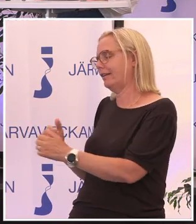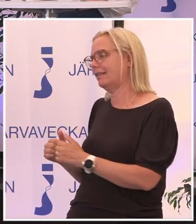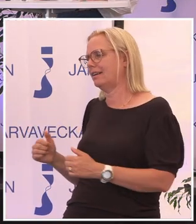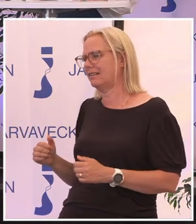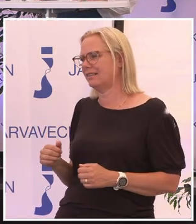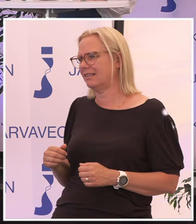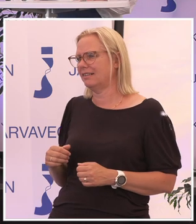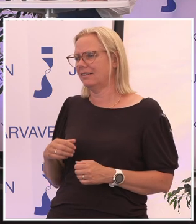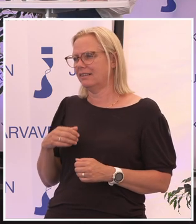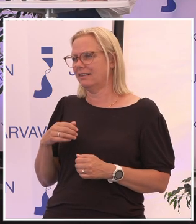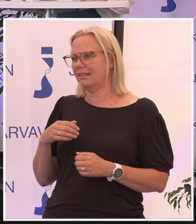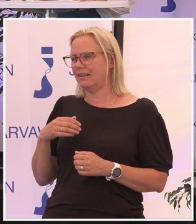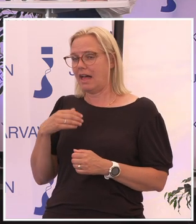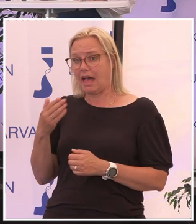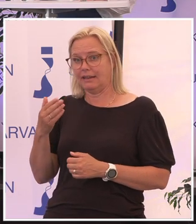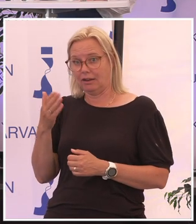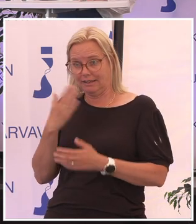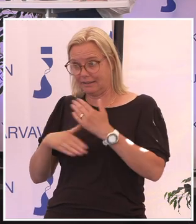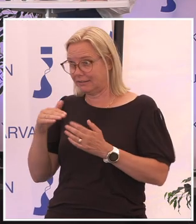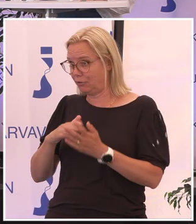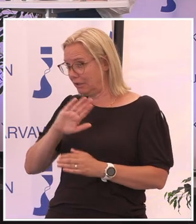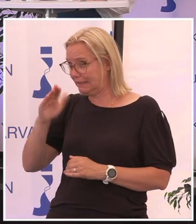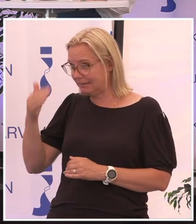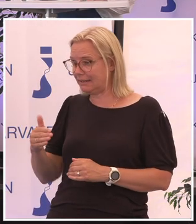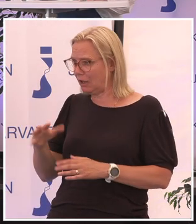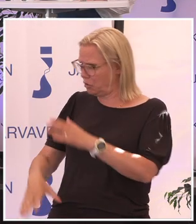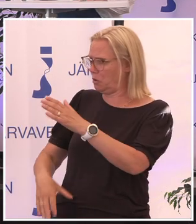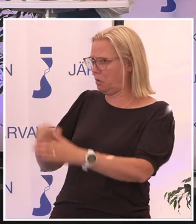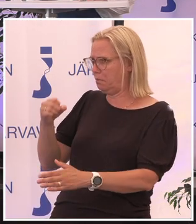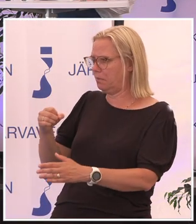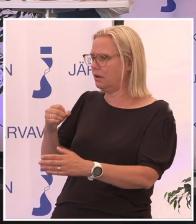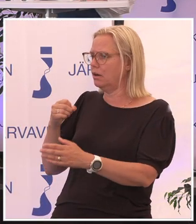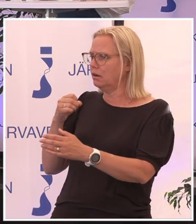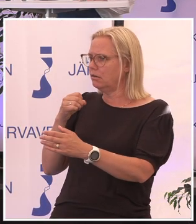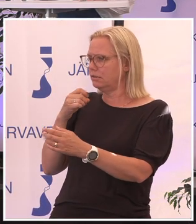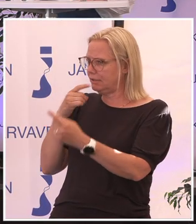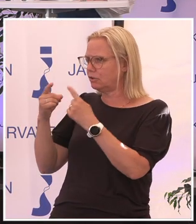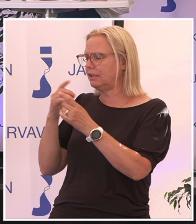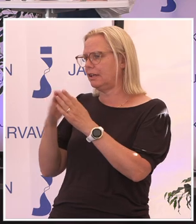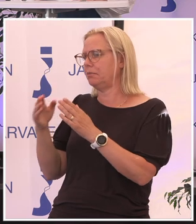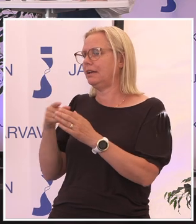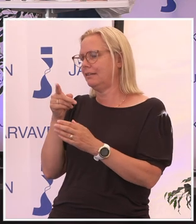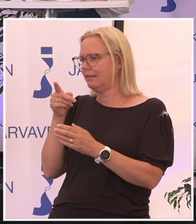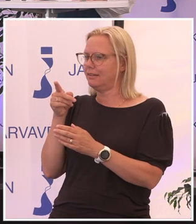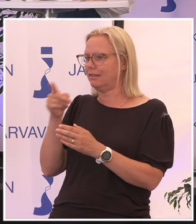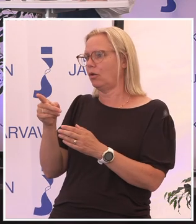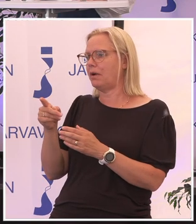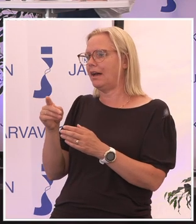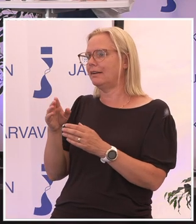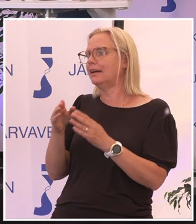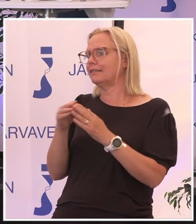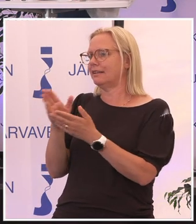det intresse från er sida att ta upp det här med den berörda stadsrättsnämnden här i Järva?